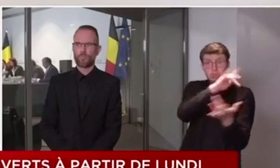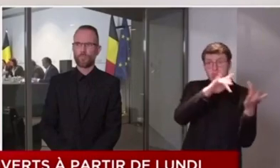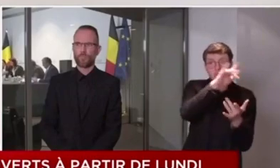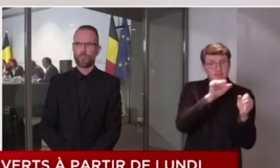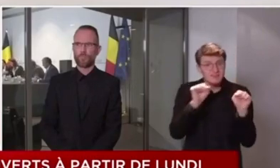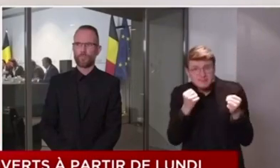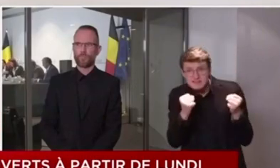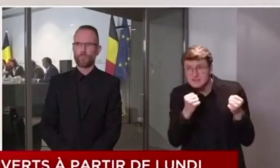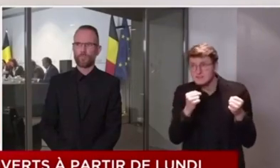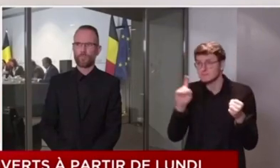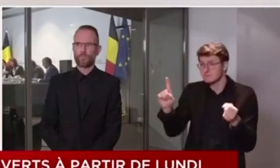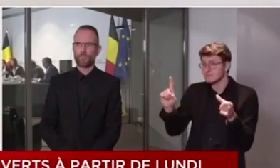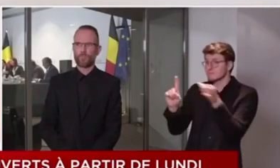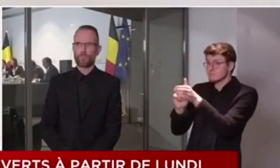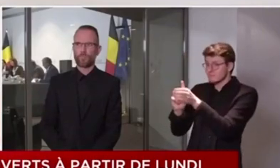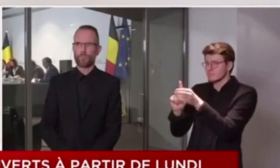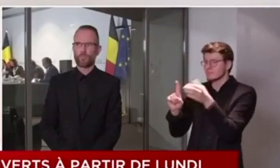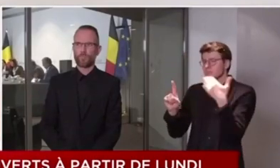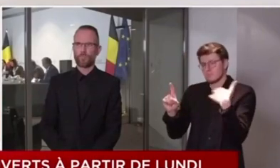déplacer.